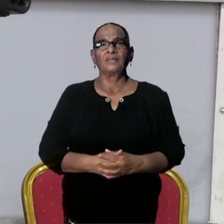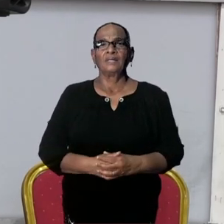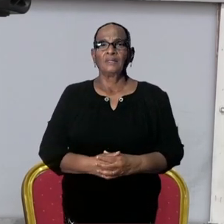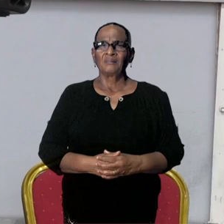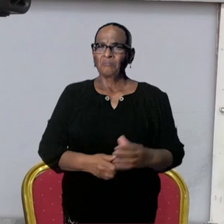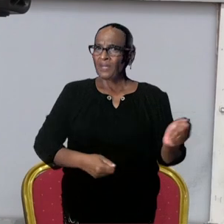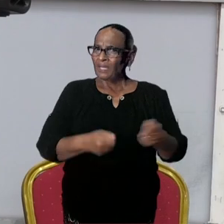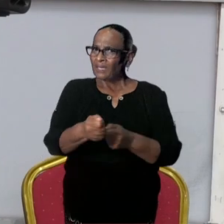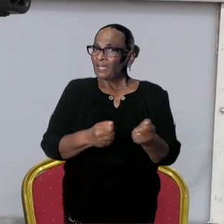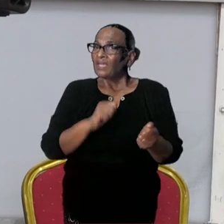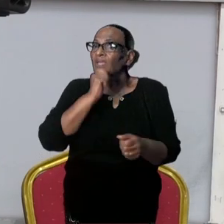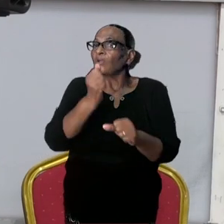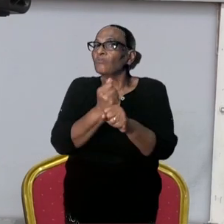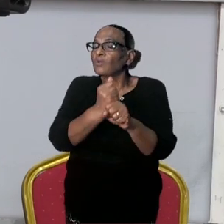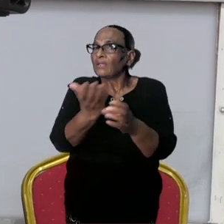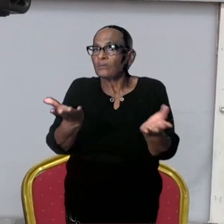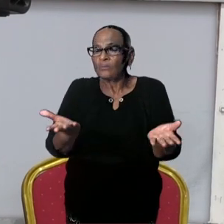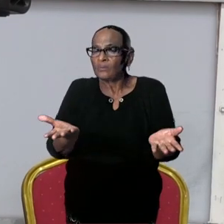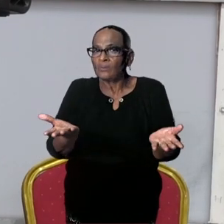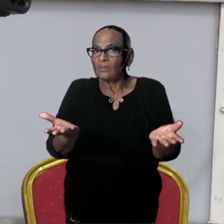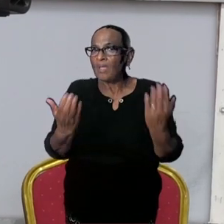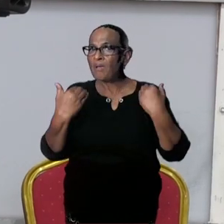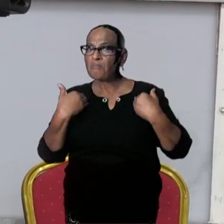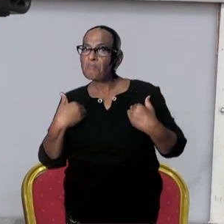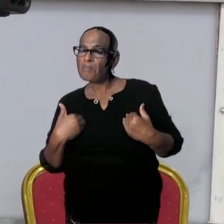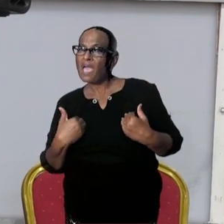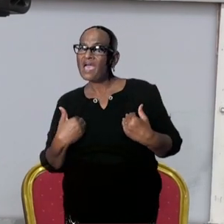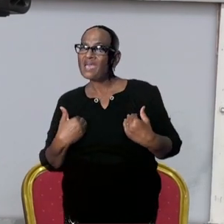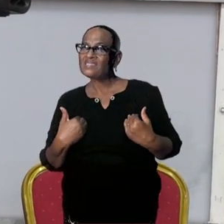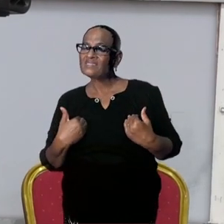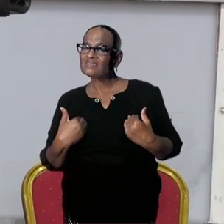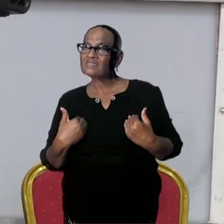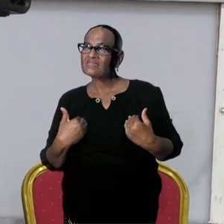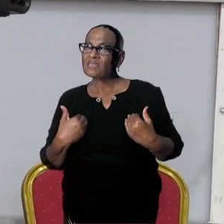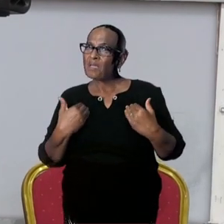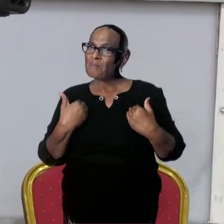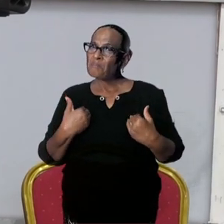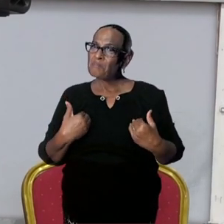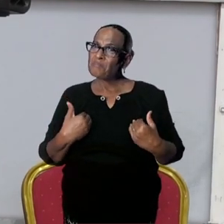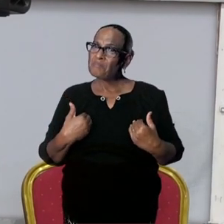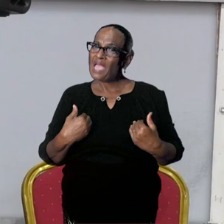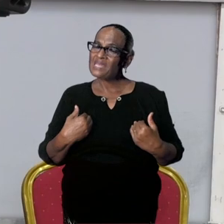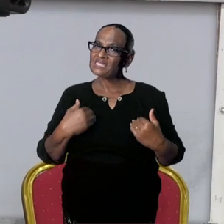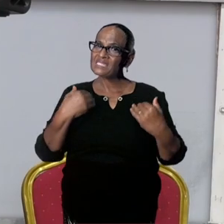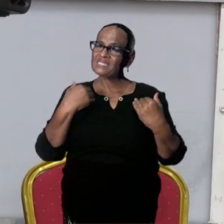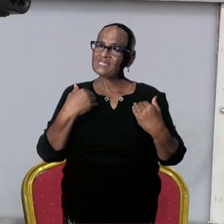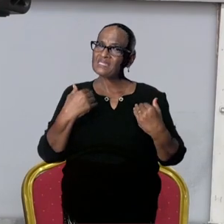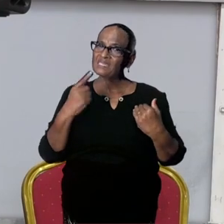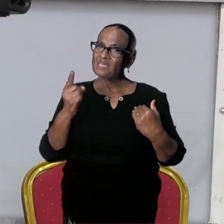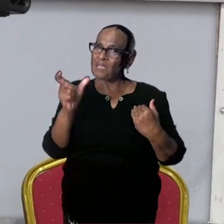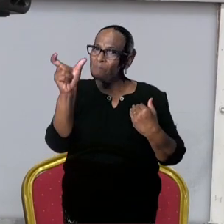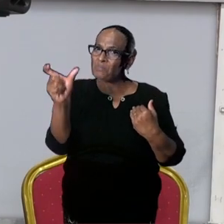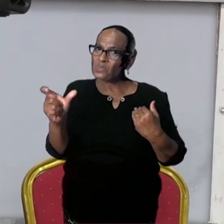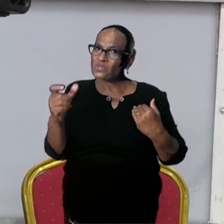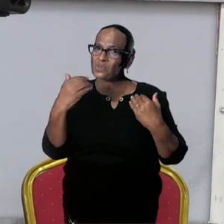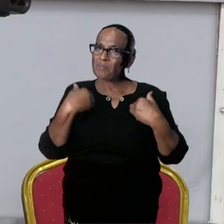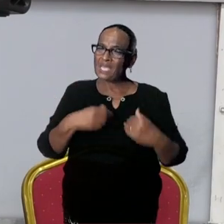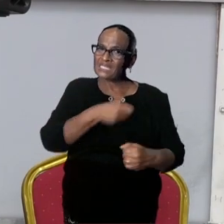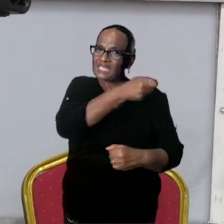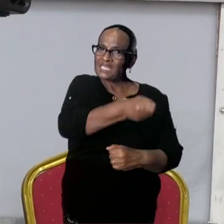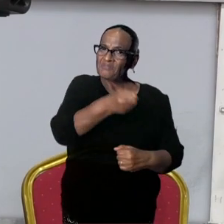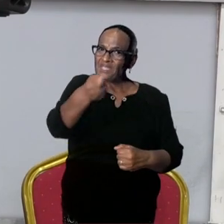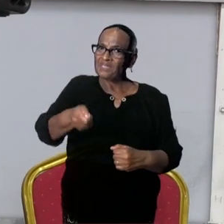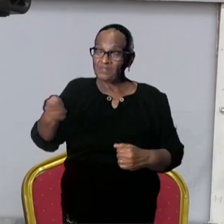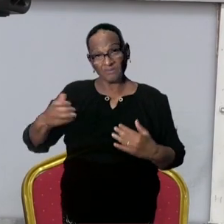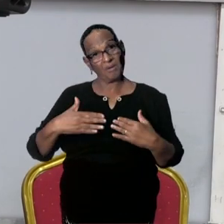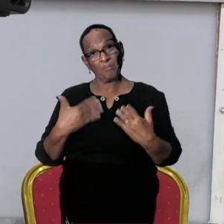wat dit betreft. Mogen de mensen wel dit soort producten aan de man brengen of mag dat niet? Graag een